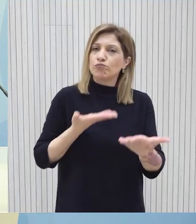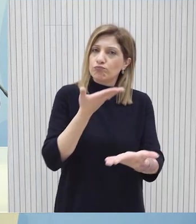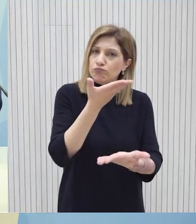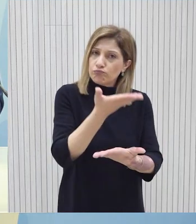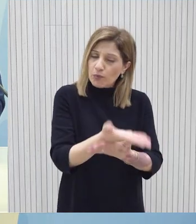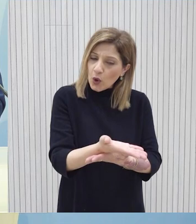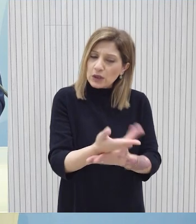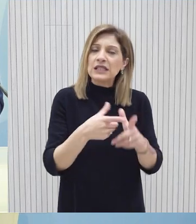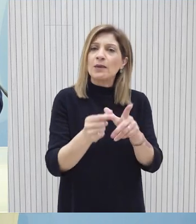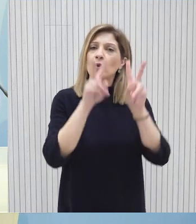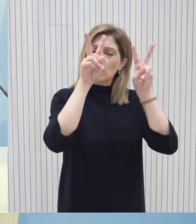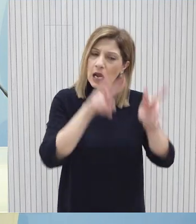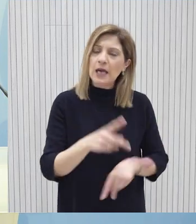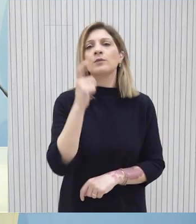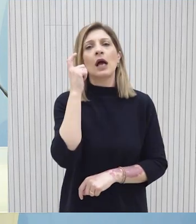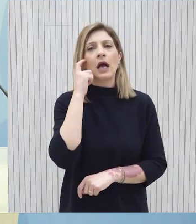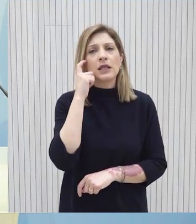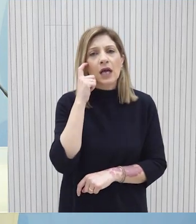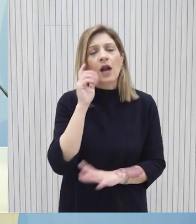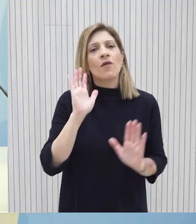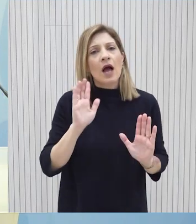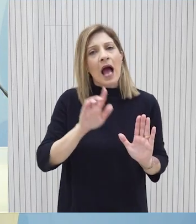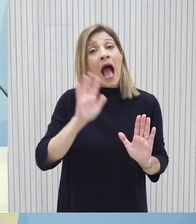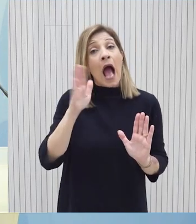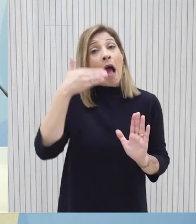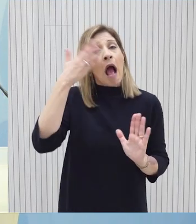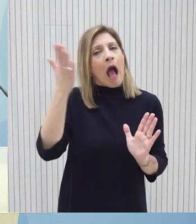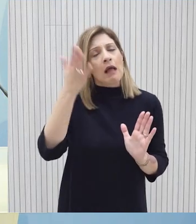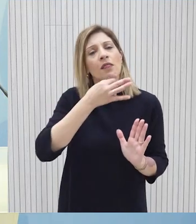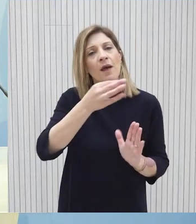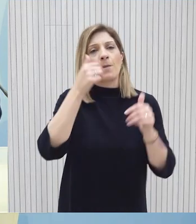αναγνωρίζεται προς την χρησιμότητά της αν υπάρχει κάτι πιο συγκεκριμένο αυτό θα ανακοινωθεί